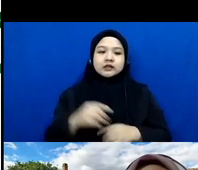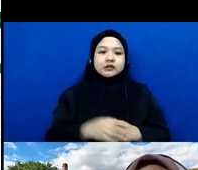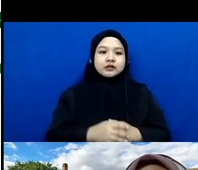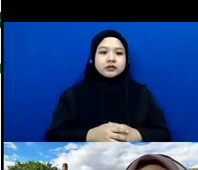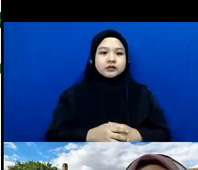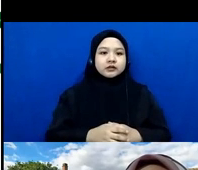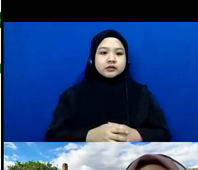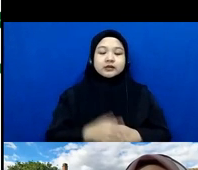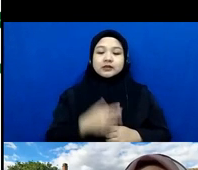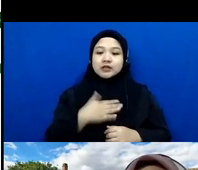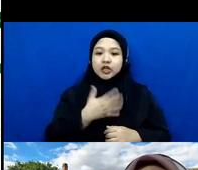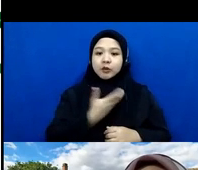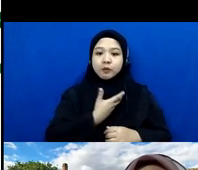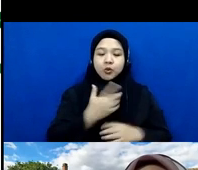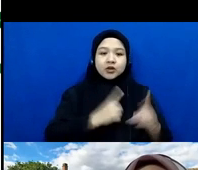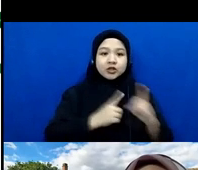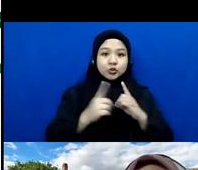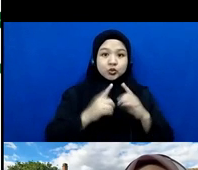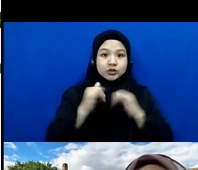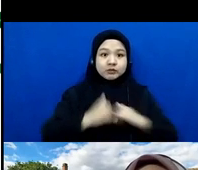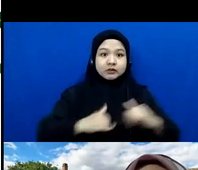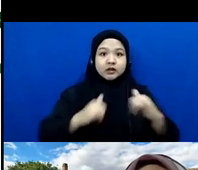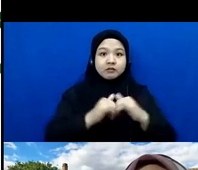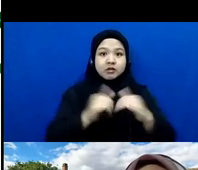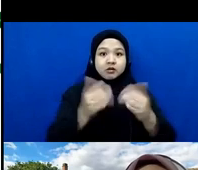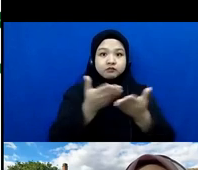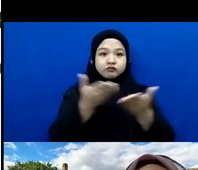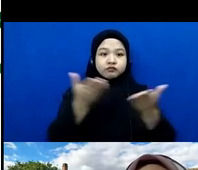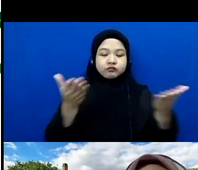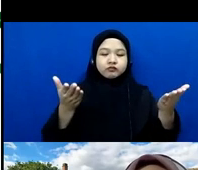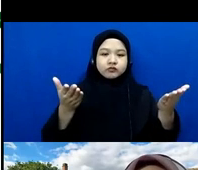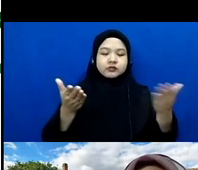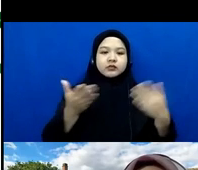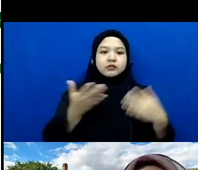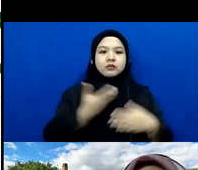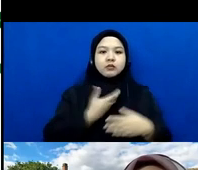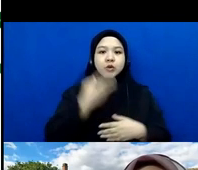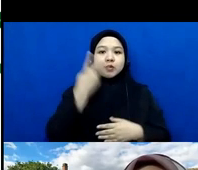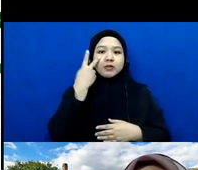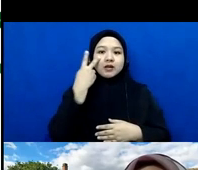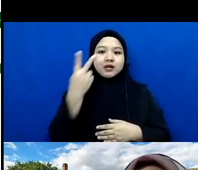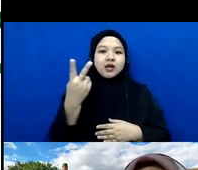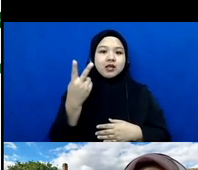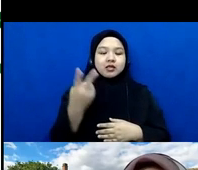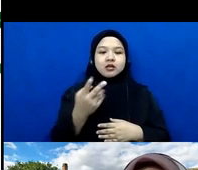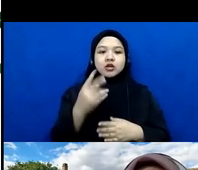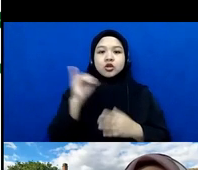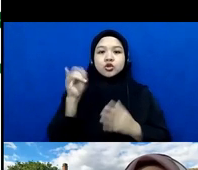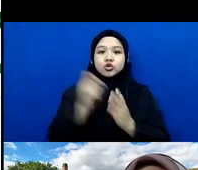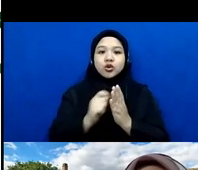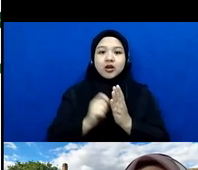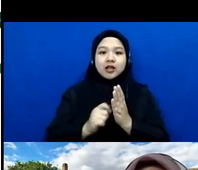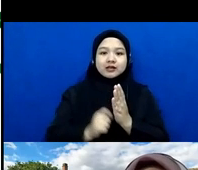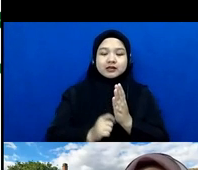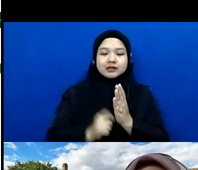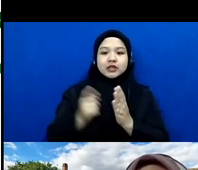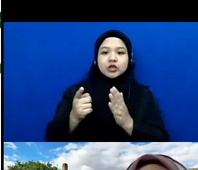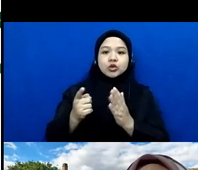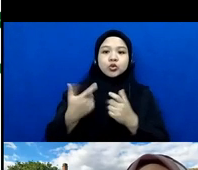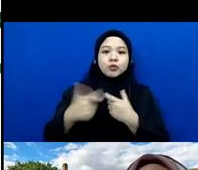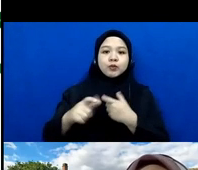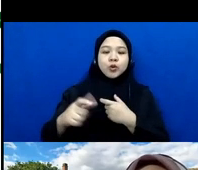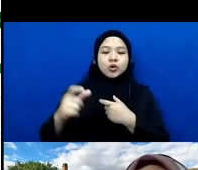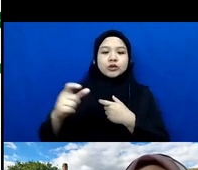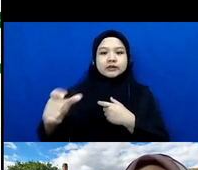saya diskusikan bersama dengan teman-teman adalah melihat jurnalistik sebagai proses